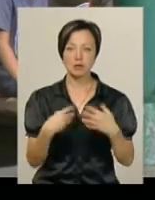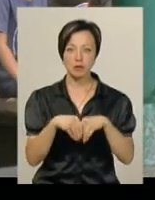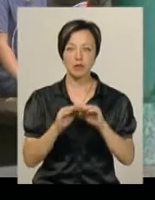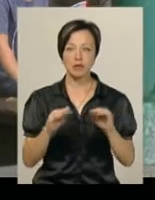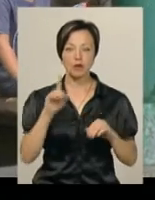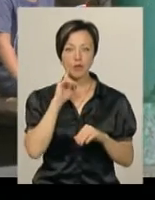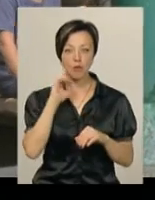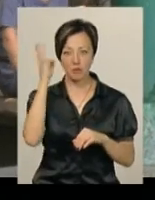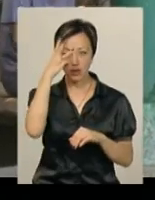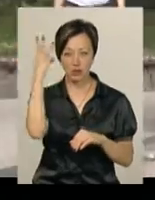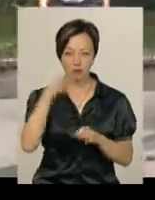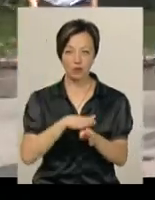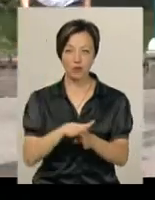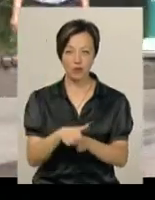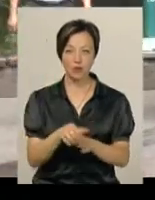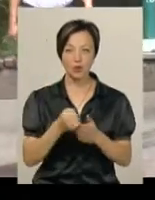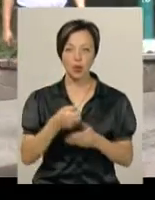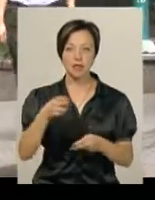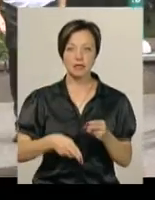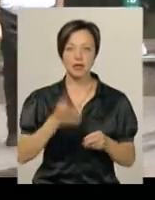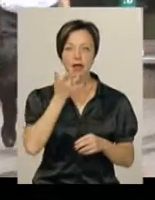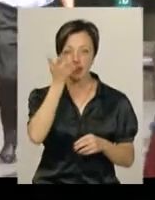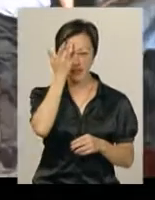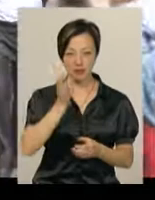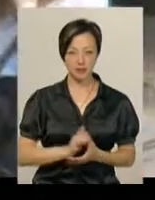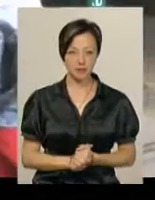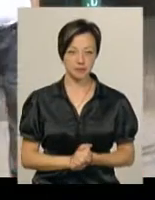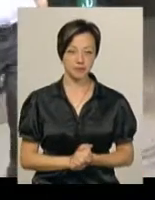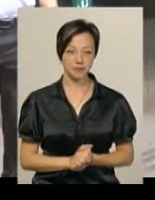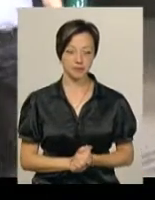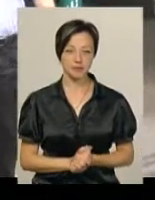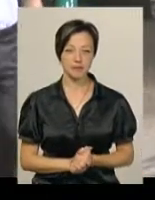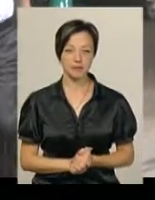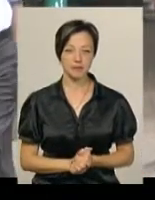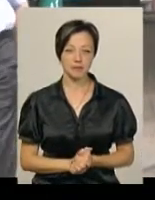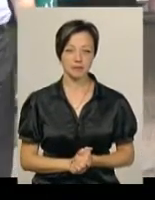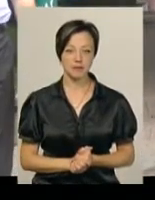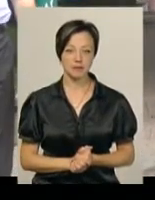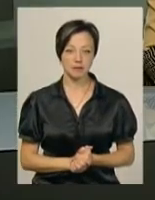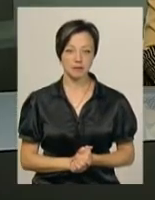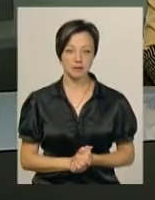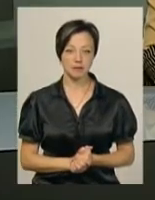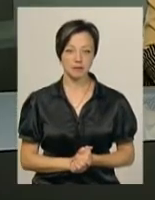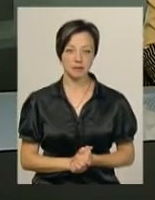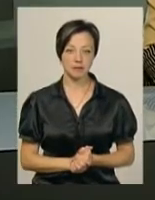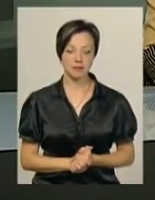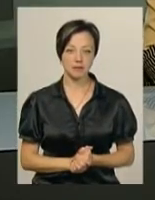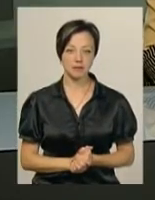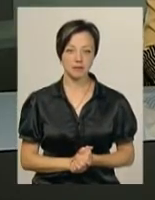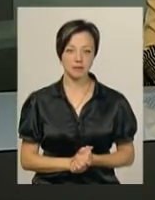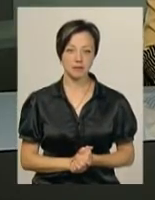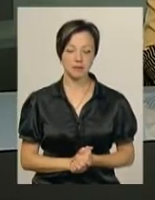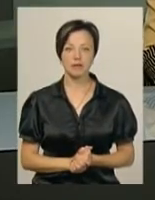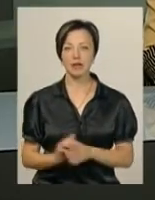дітей та молоді у Хмельницькому відбуватимуться до кінця літа. Тетяна Ворожцова, Віктор Кривий, новини Поділля, центр. Кіно